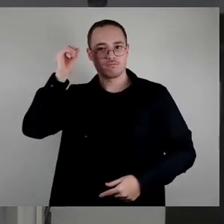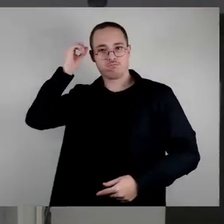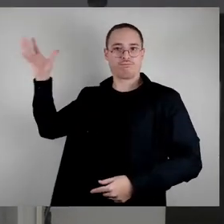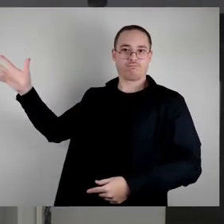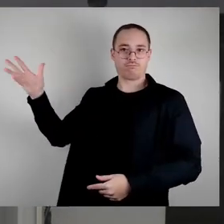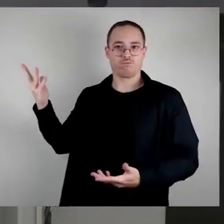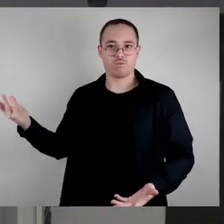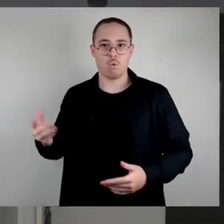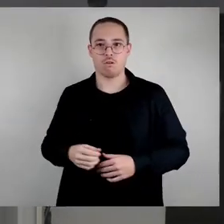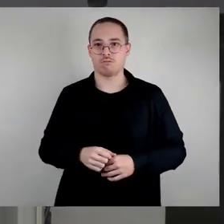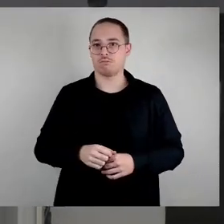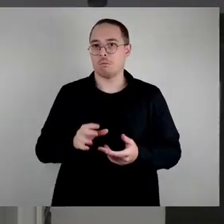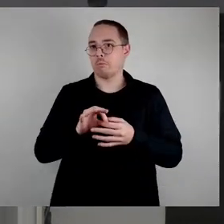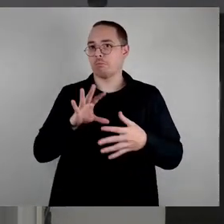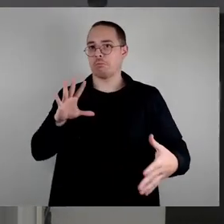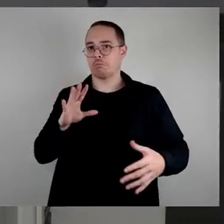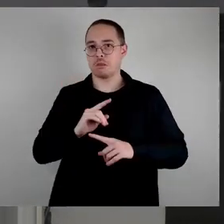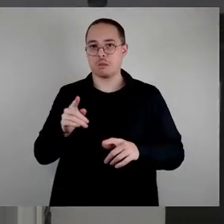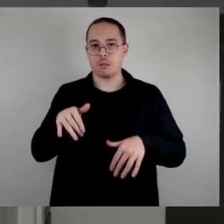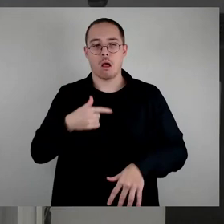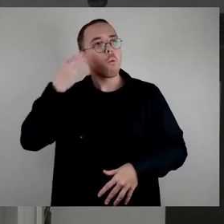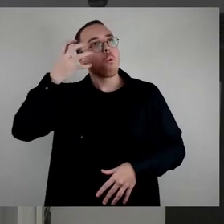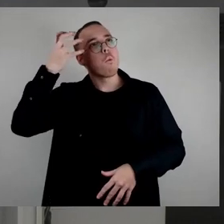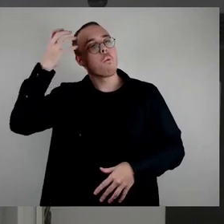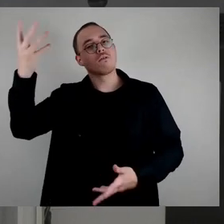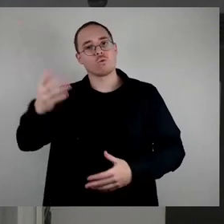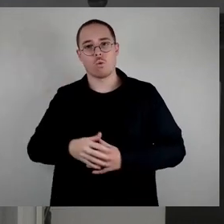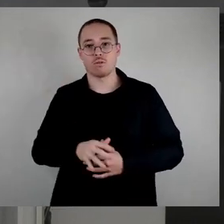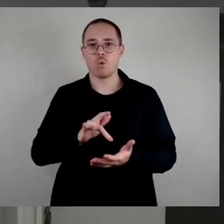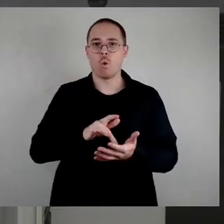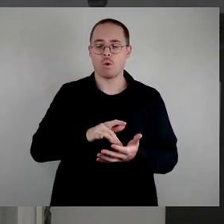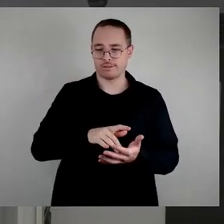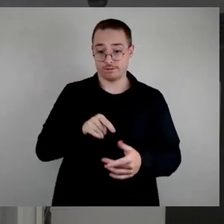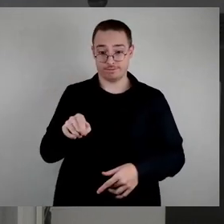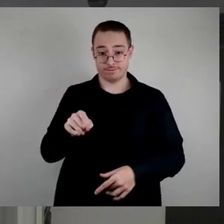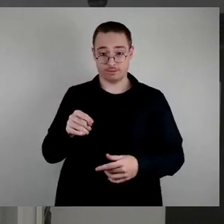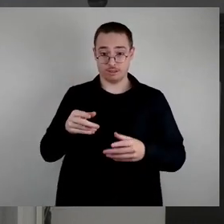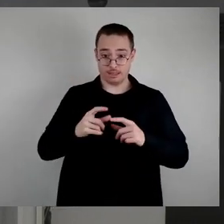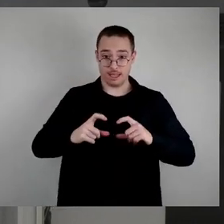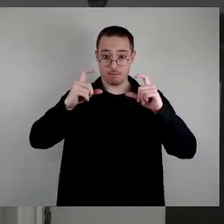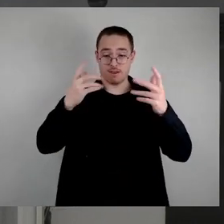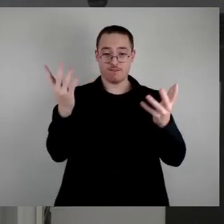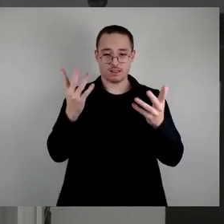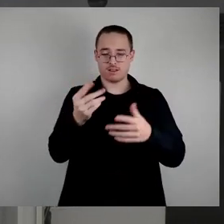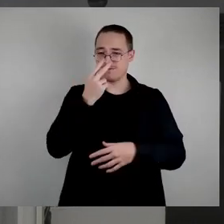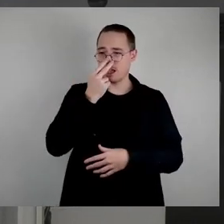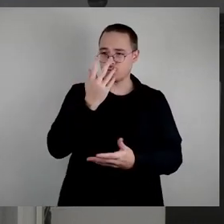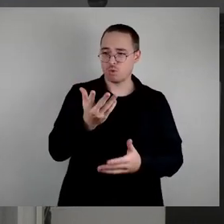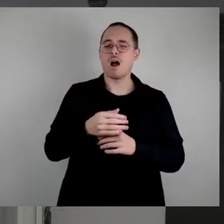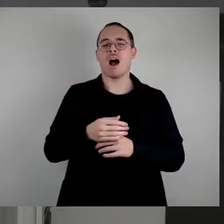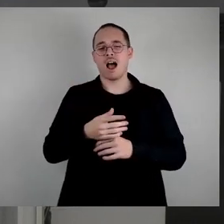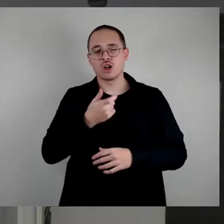wie sieht es denn aus, die Auslagerungsstandorte, das ist immer unser Problem. Wir müssen dort die Küche komplett neu einrichten, nur für ein bis zwei Jahre,